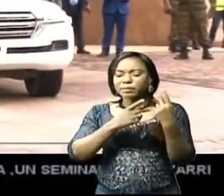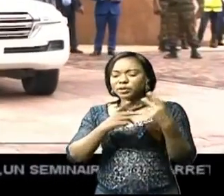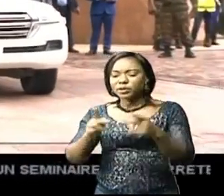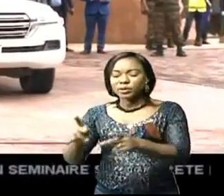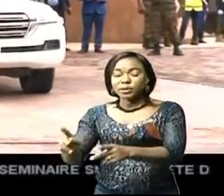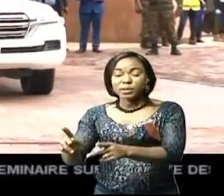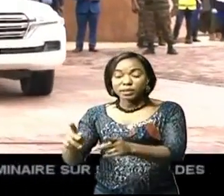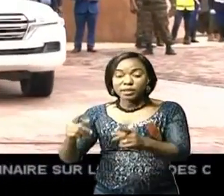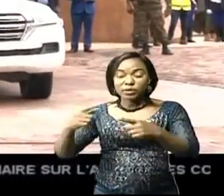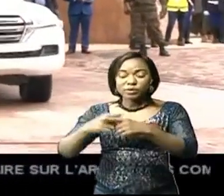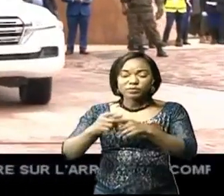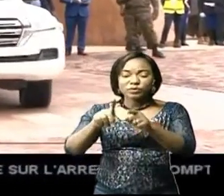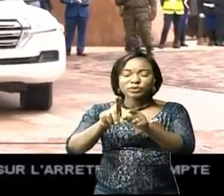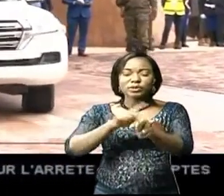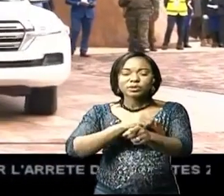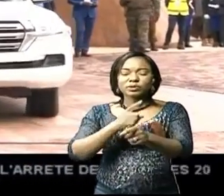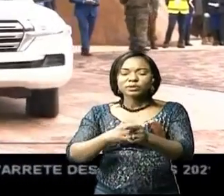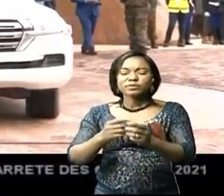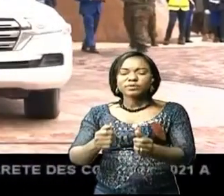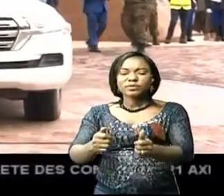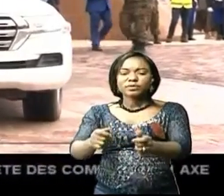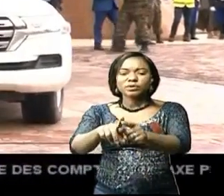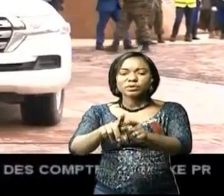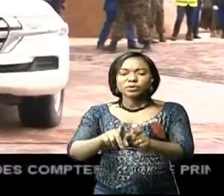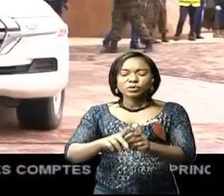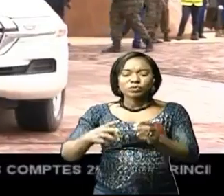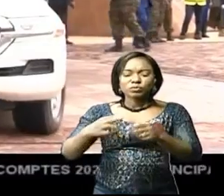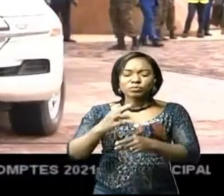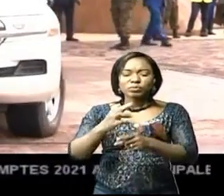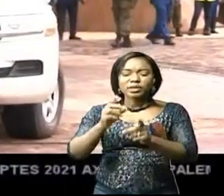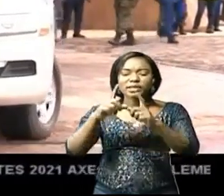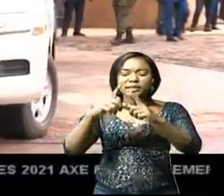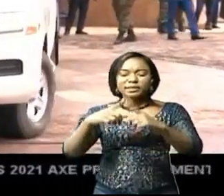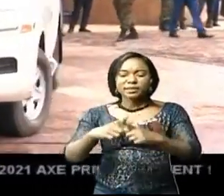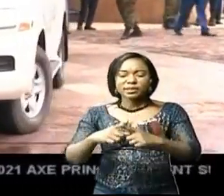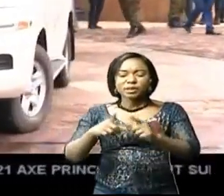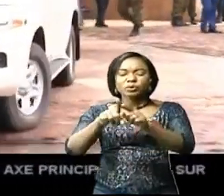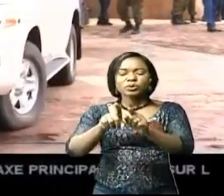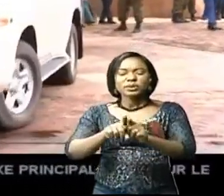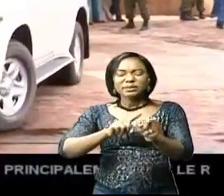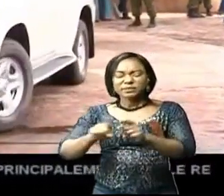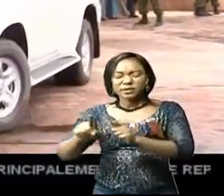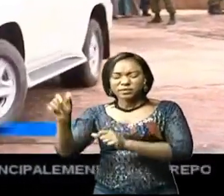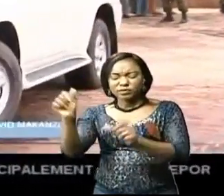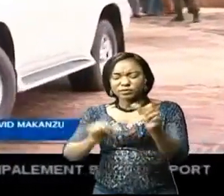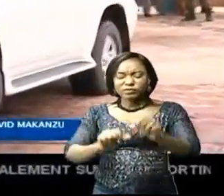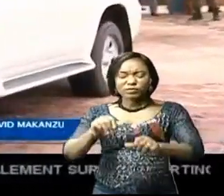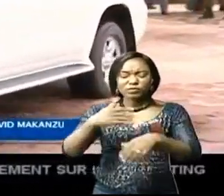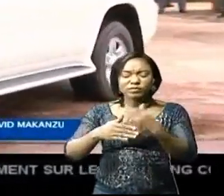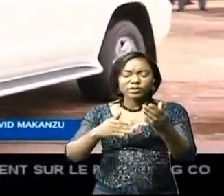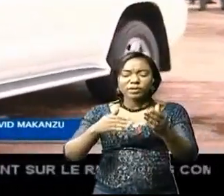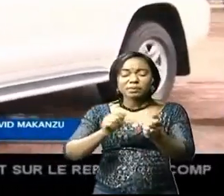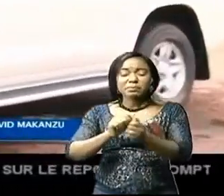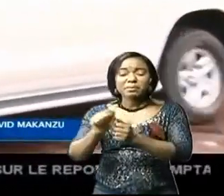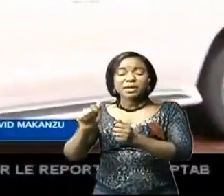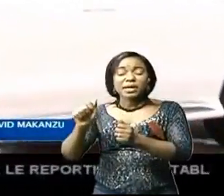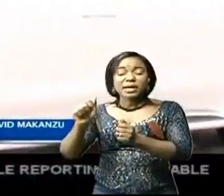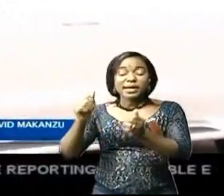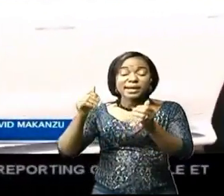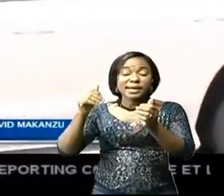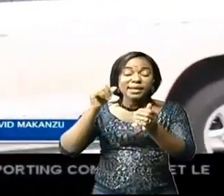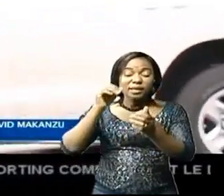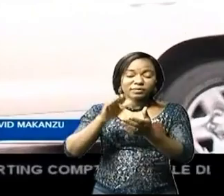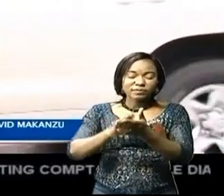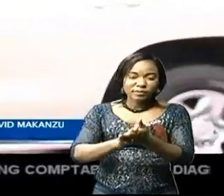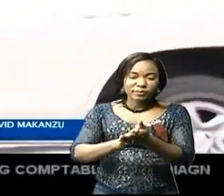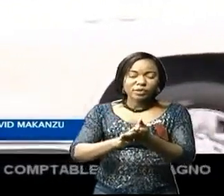et grossesse précoce, aux mutilations génitales et autres pratiques culturelles néfastes, à l'accès limité à la terre et aux autres